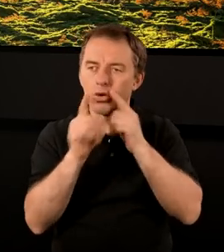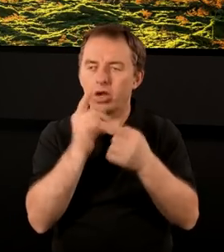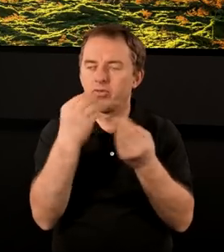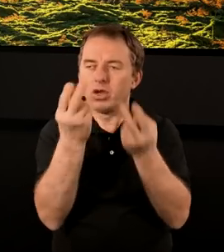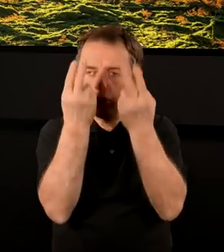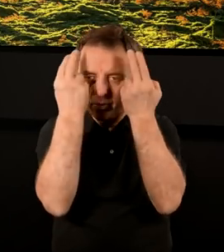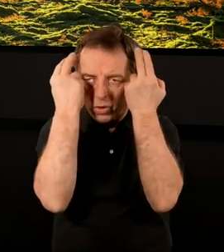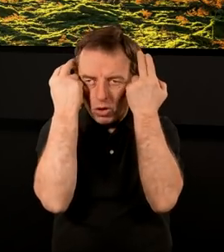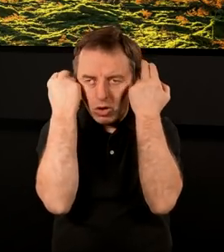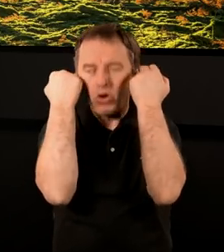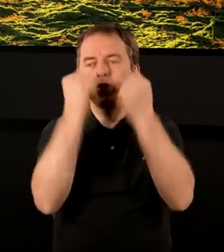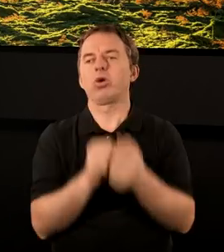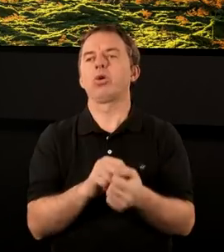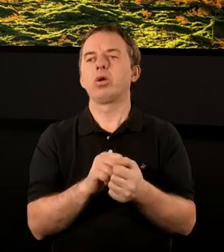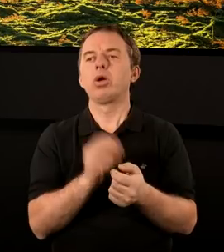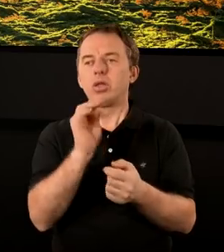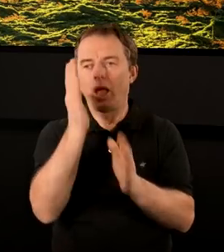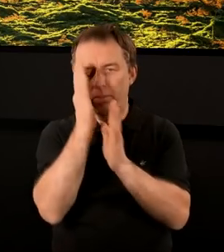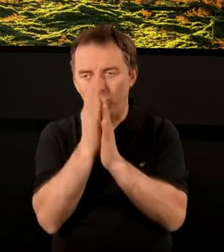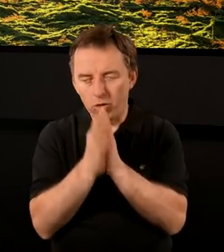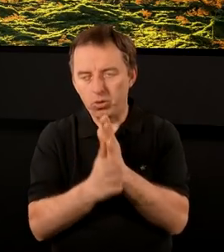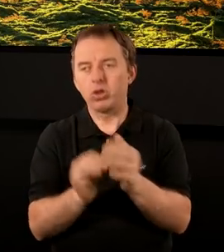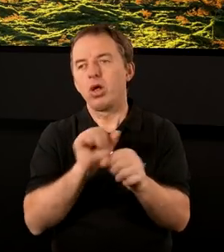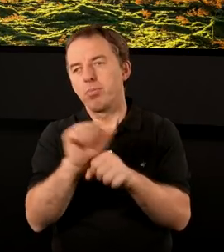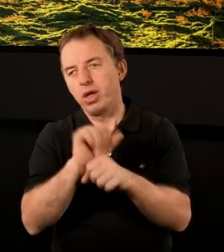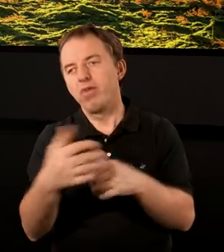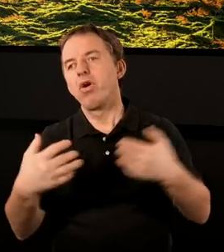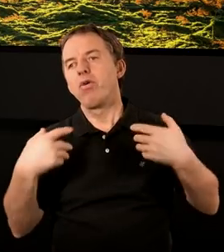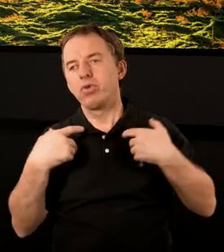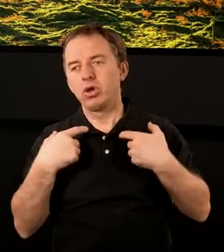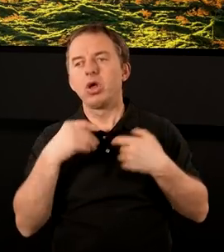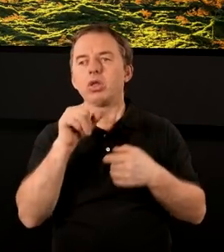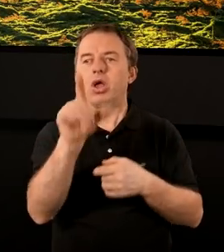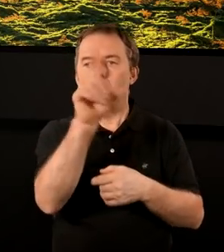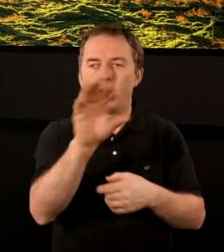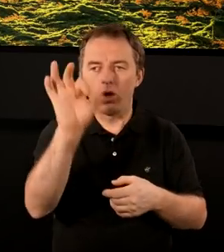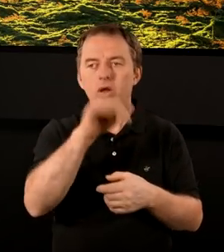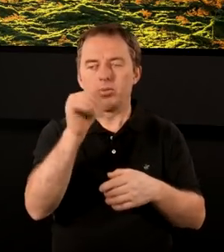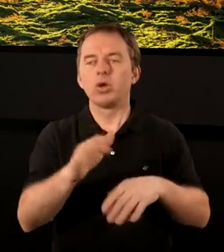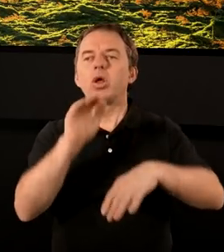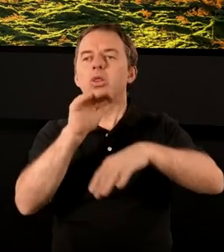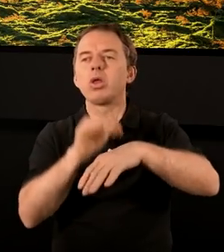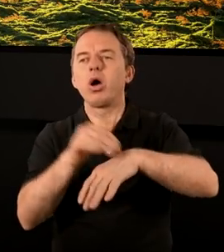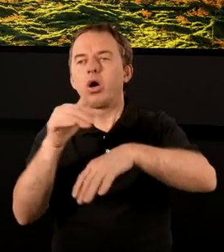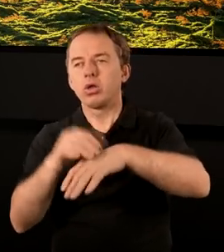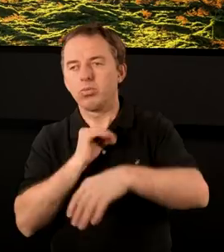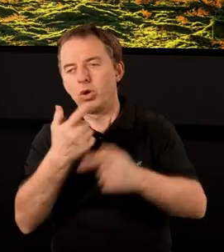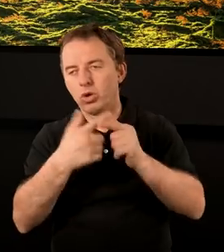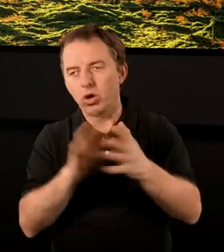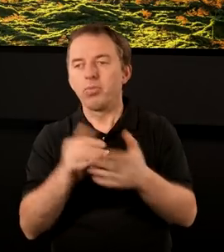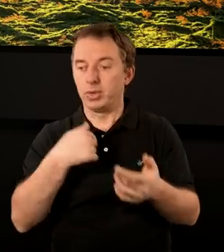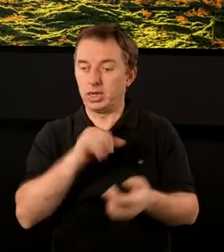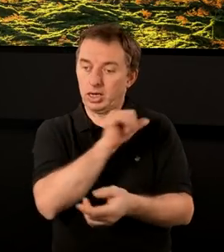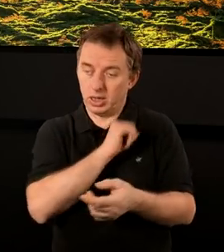o tym rozmawiać z wielką pokorą. Tak po prostu bywa w życiu. To jest los, który może dotknąć mój kościół, mój